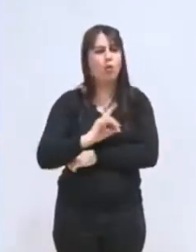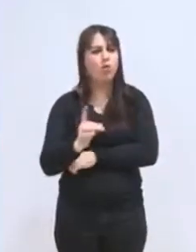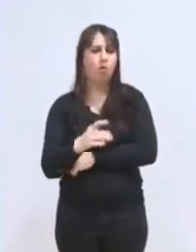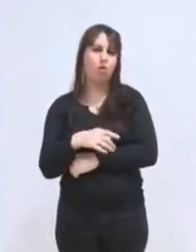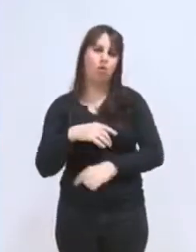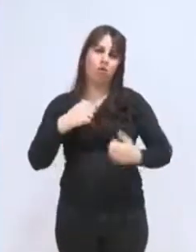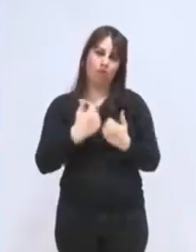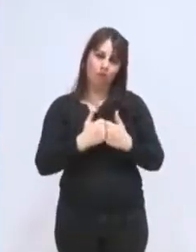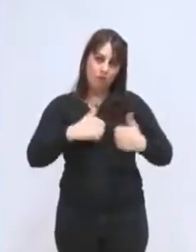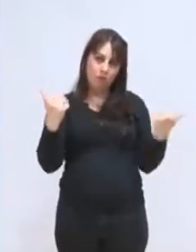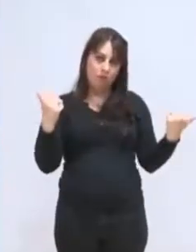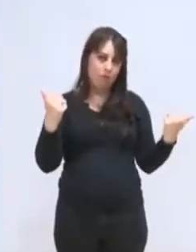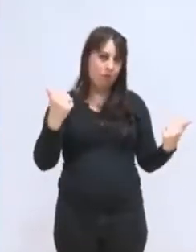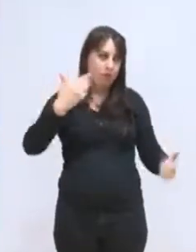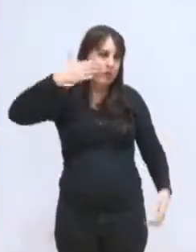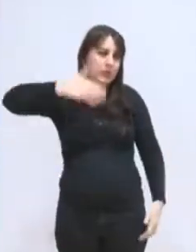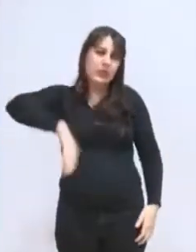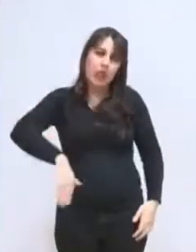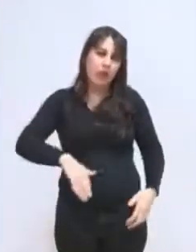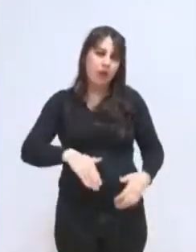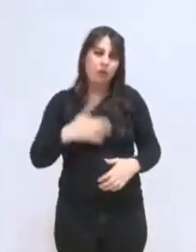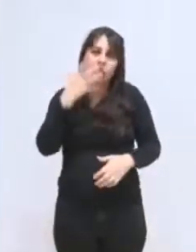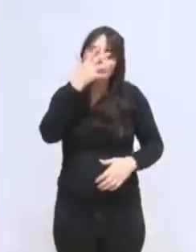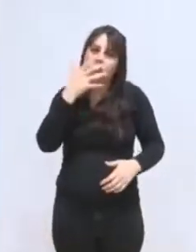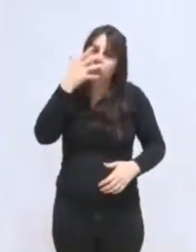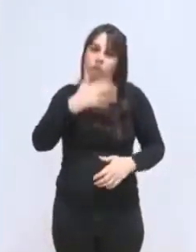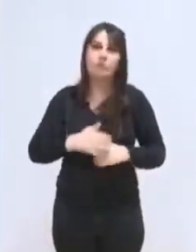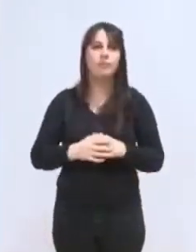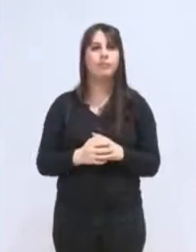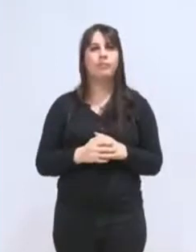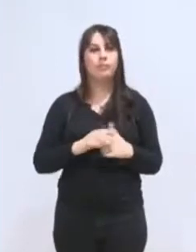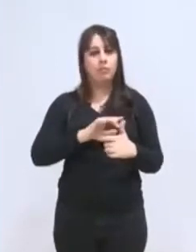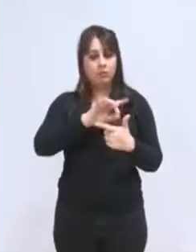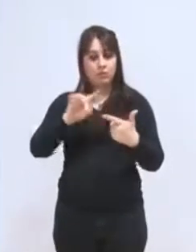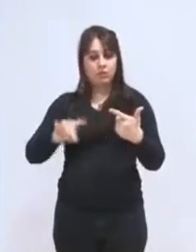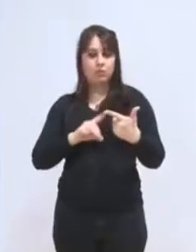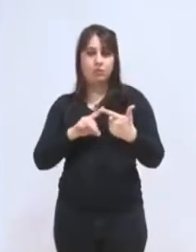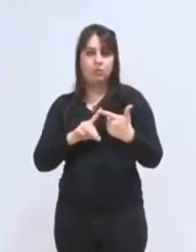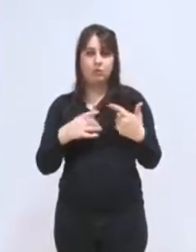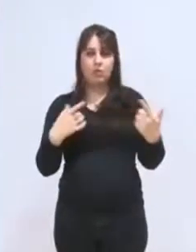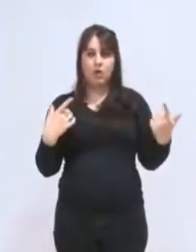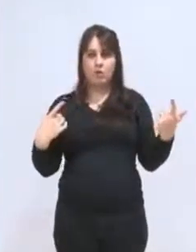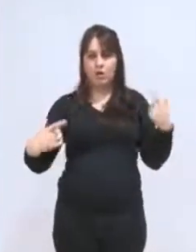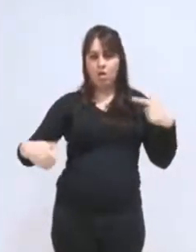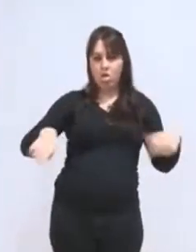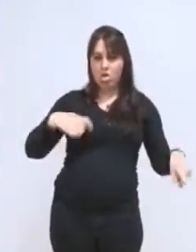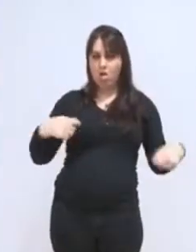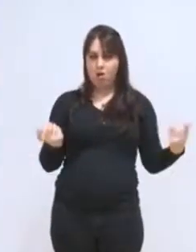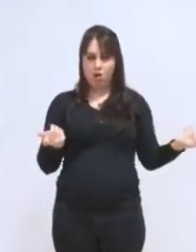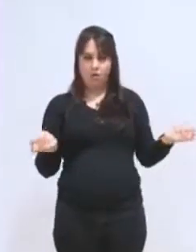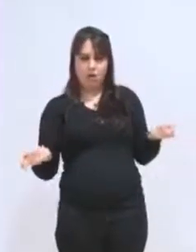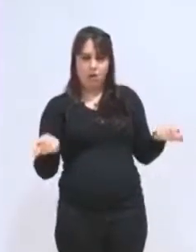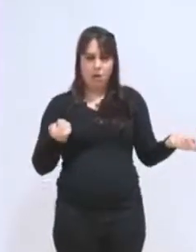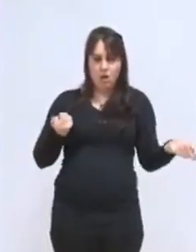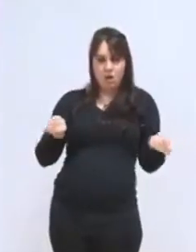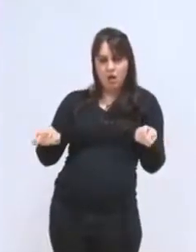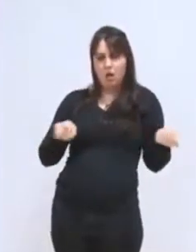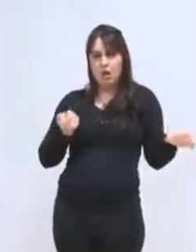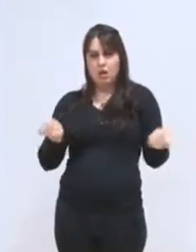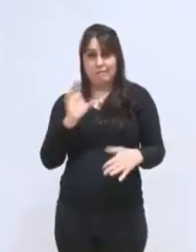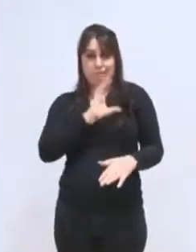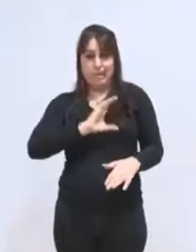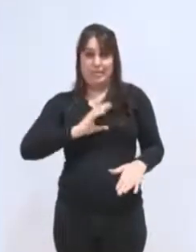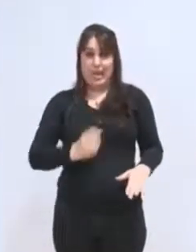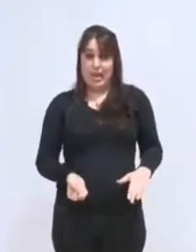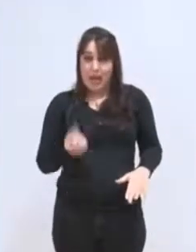malheureusement c'est le contraire. Et puis le deuxième point, c'est de voir comment ces marges de manœuvre peuvent nous amener à désendetter plus